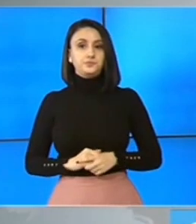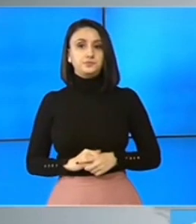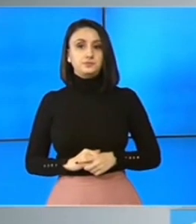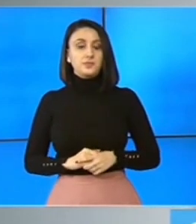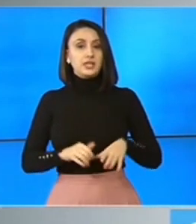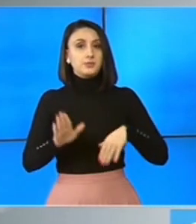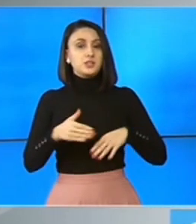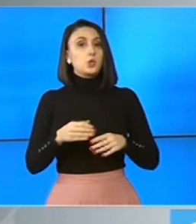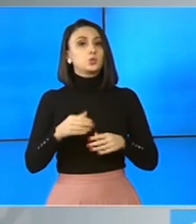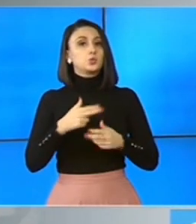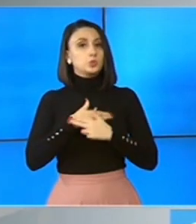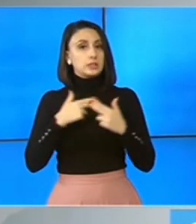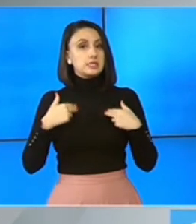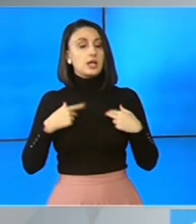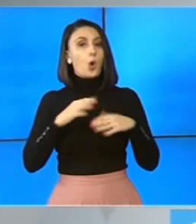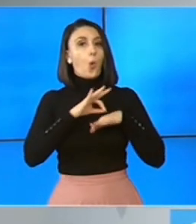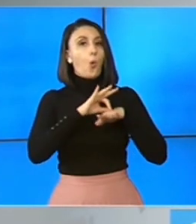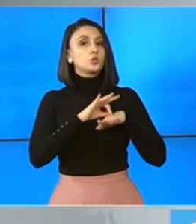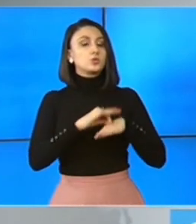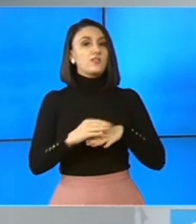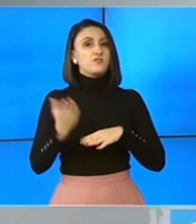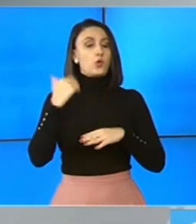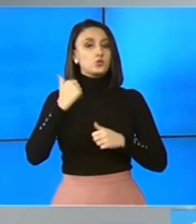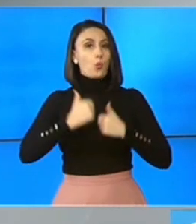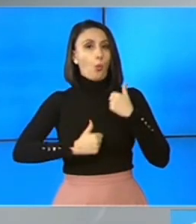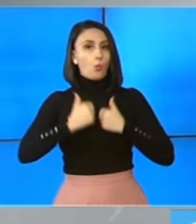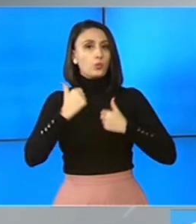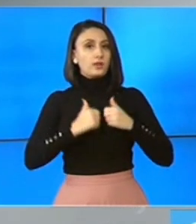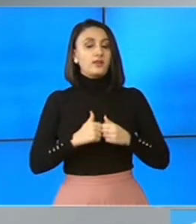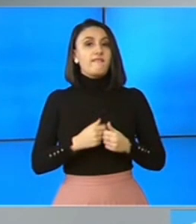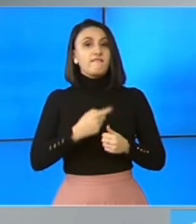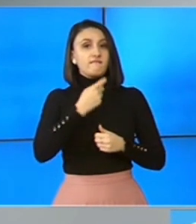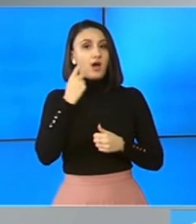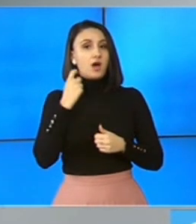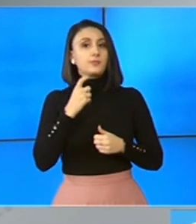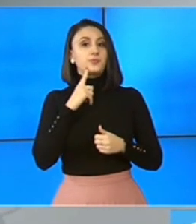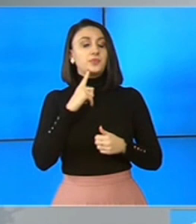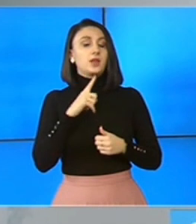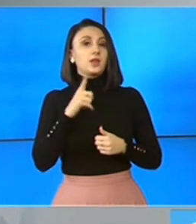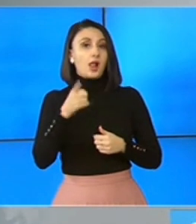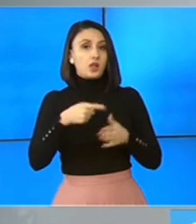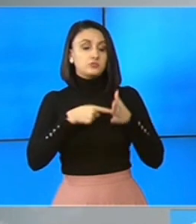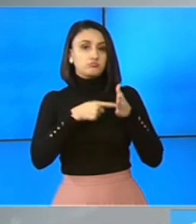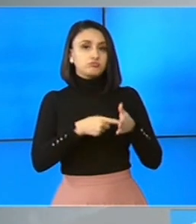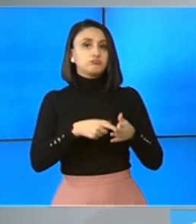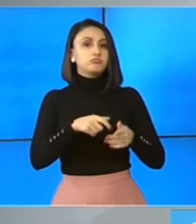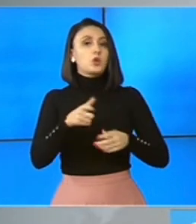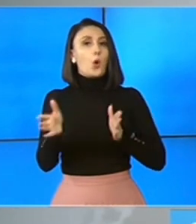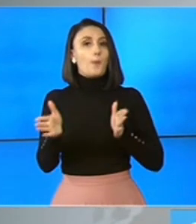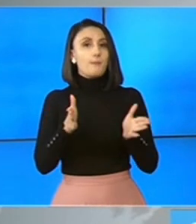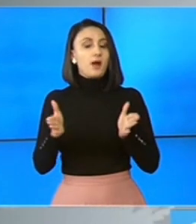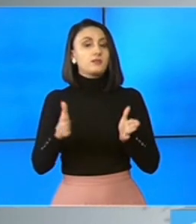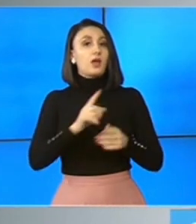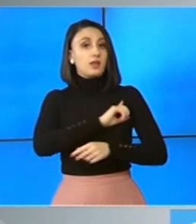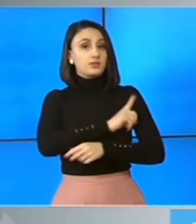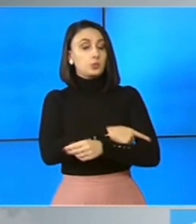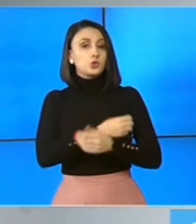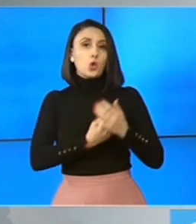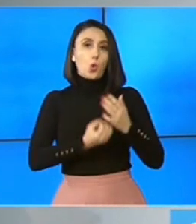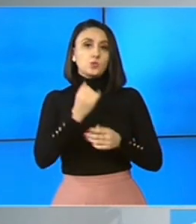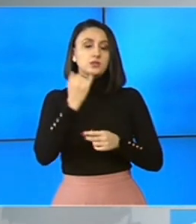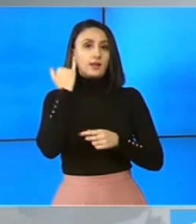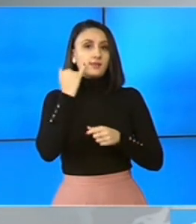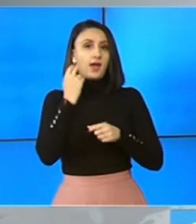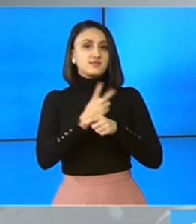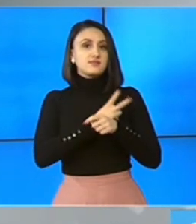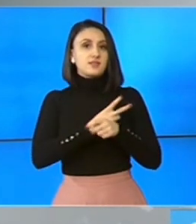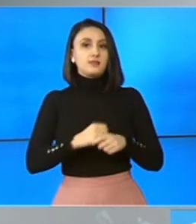Ministerul Justiției este condus de un fost concurent de la vara ispitelor. Stelian Ion și-a delegat o parte dintre atribuții noului secretar de